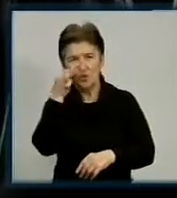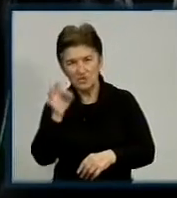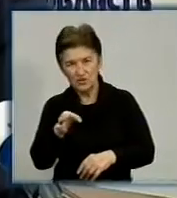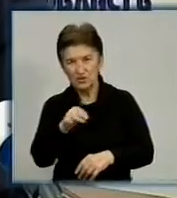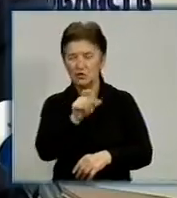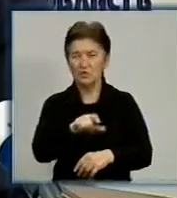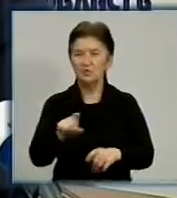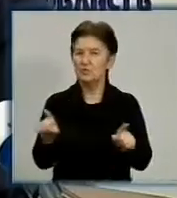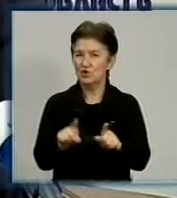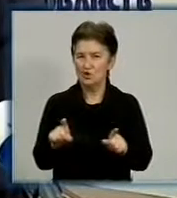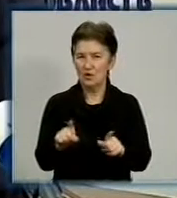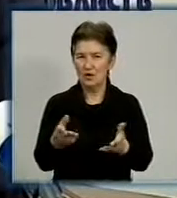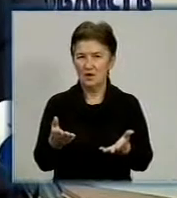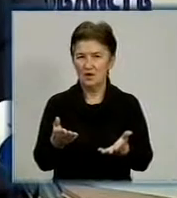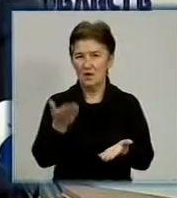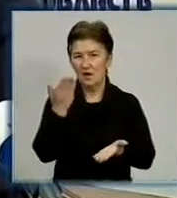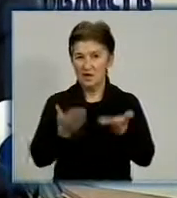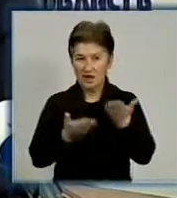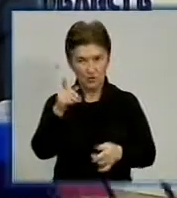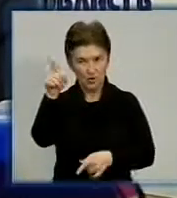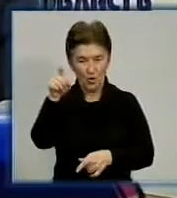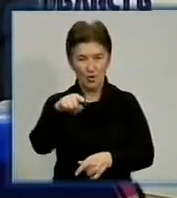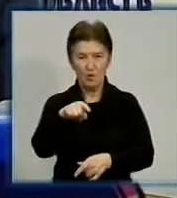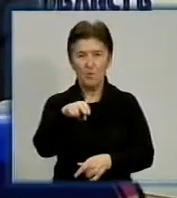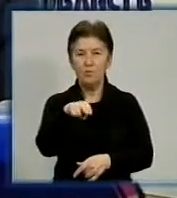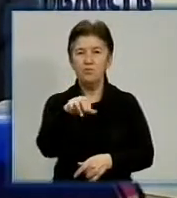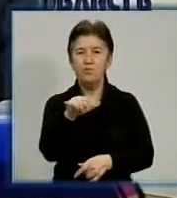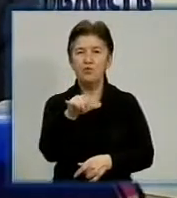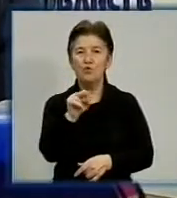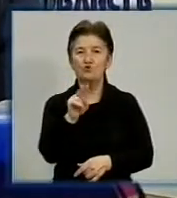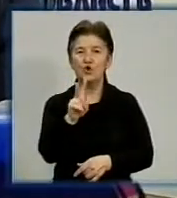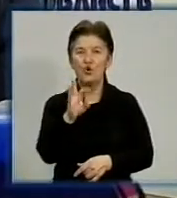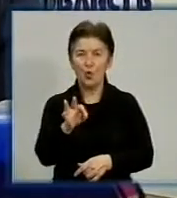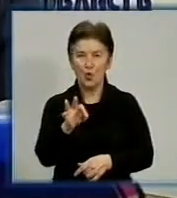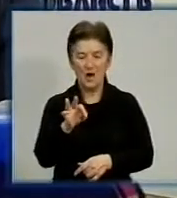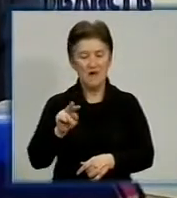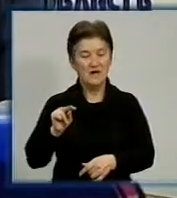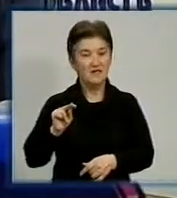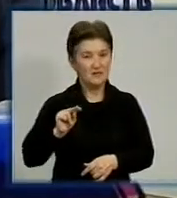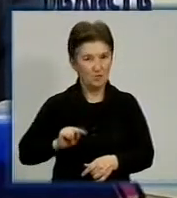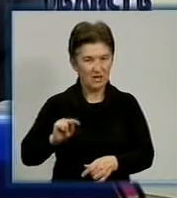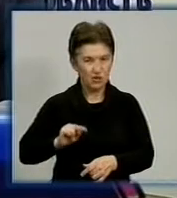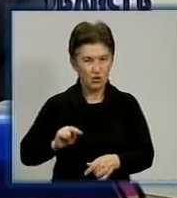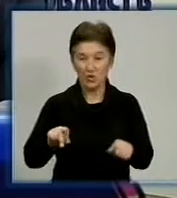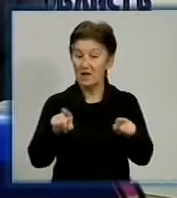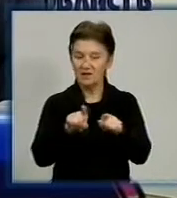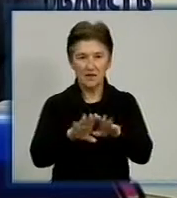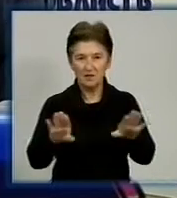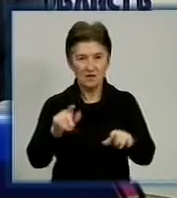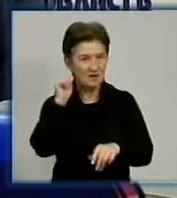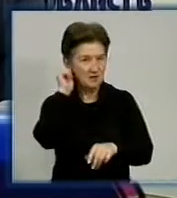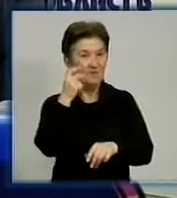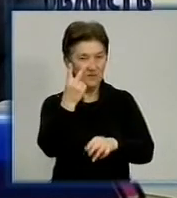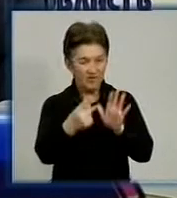з цим питанням? Якщо пан Тучков спрацює не так у своїх 26